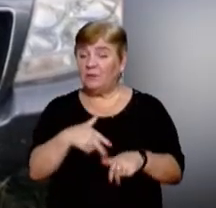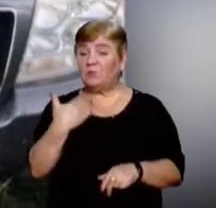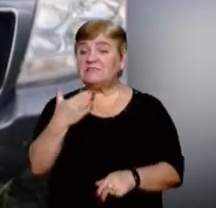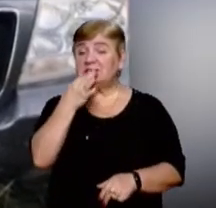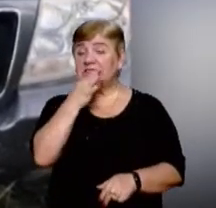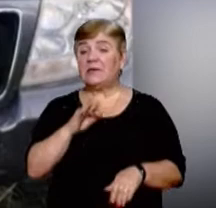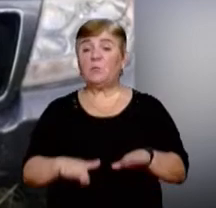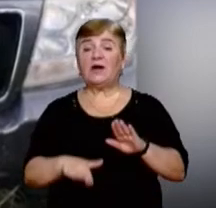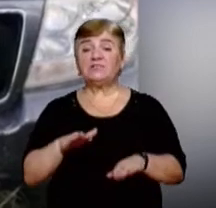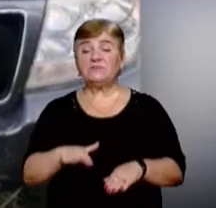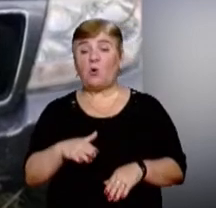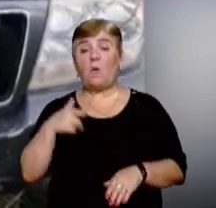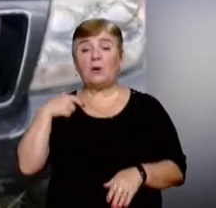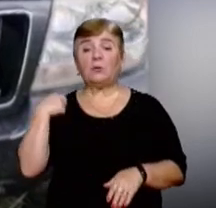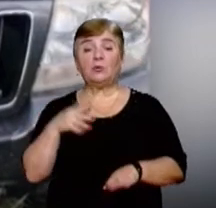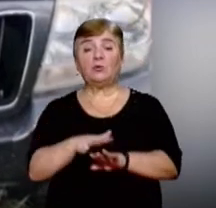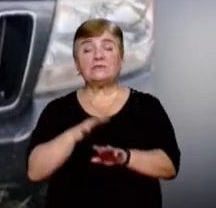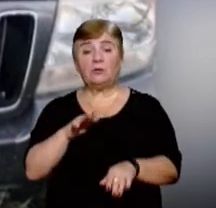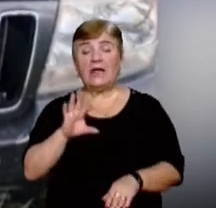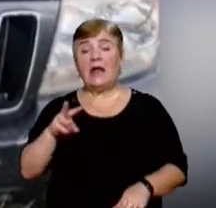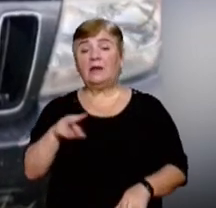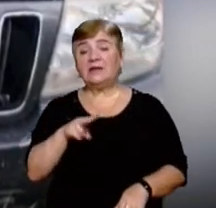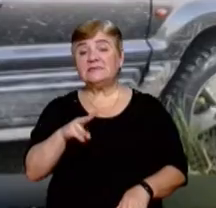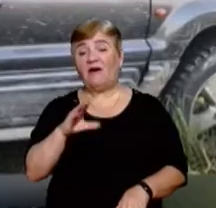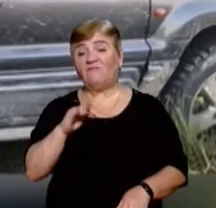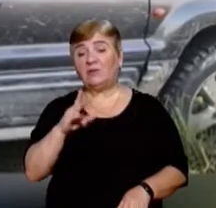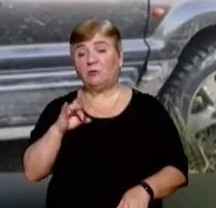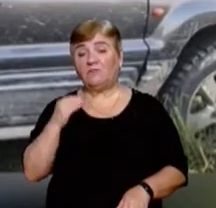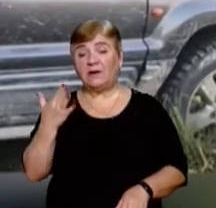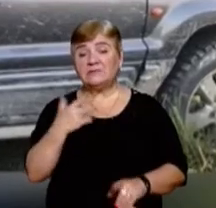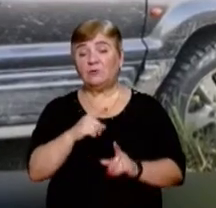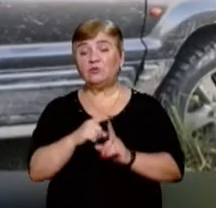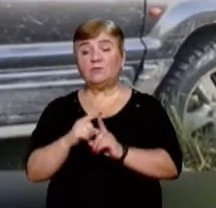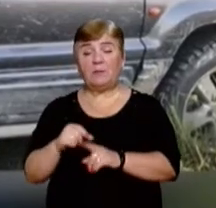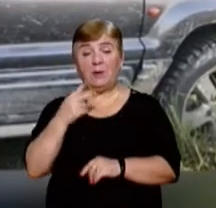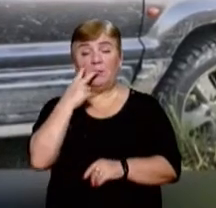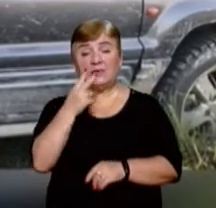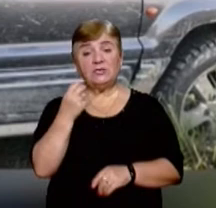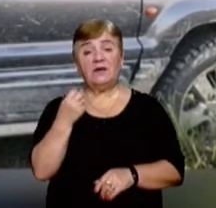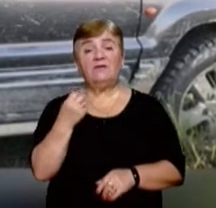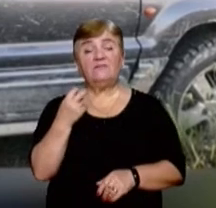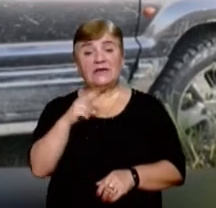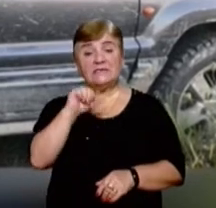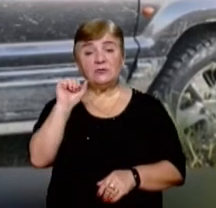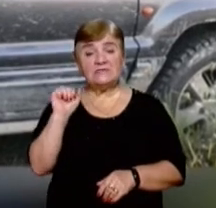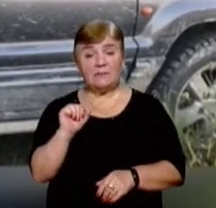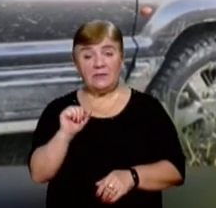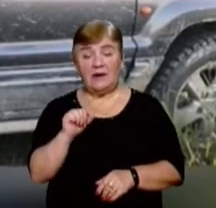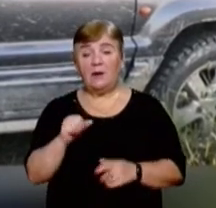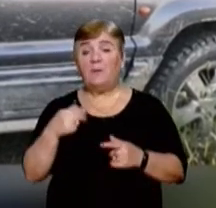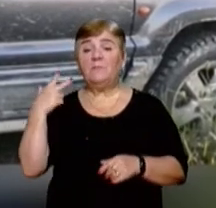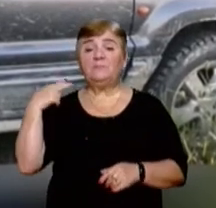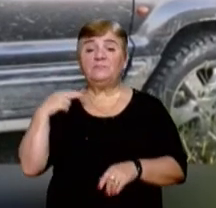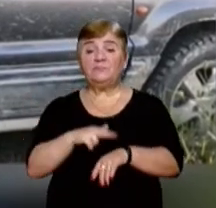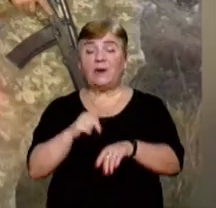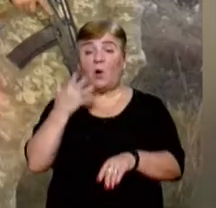речниця Мукачевського прикордонного загону Леся Федорова. За її словами, авто побачили 12 серпня правоохоронці відділення